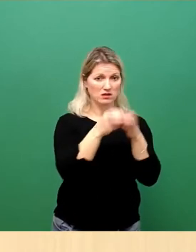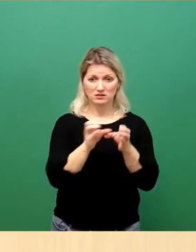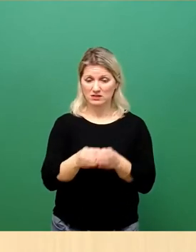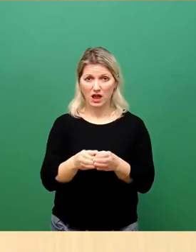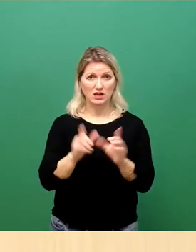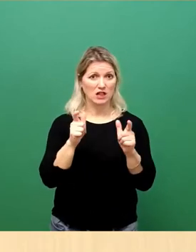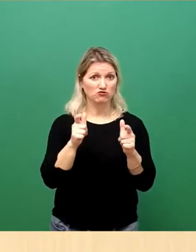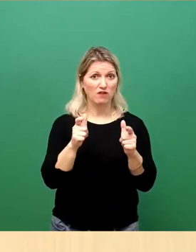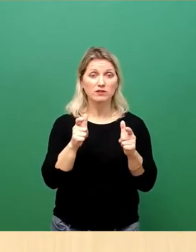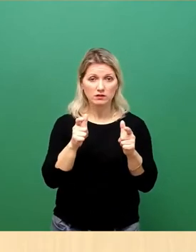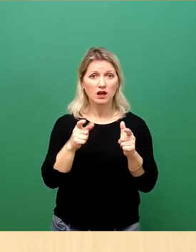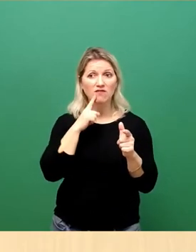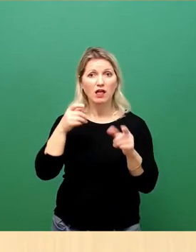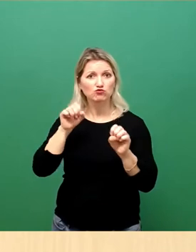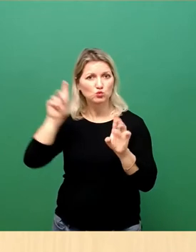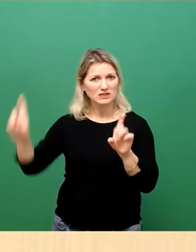einführen.